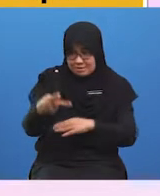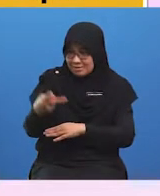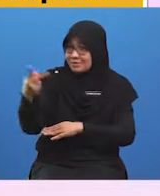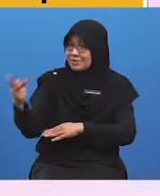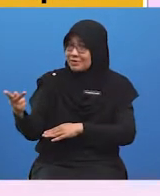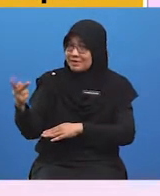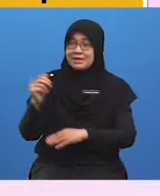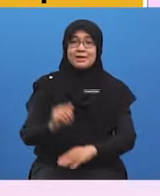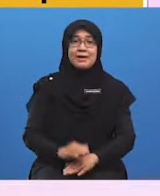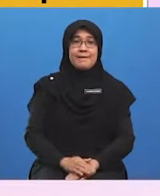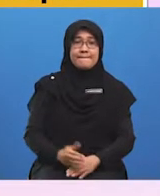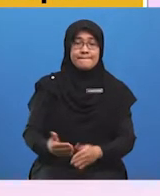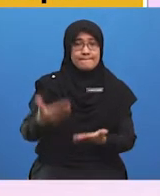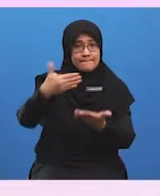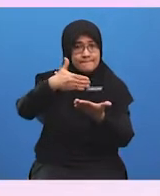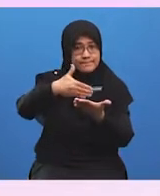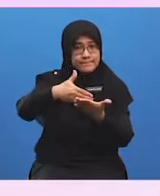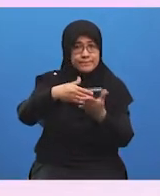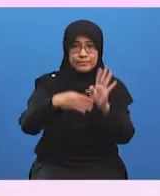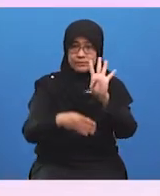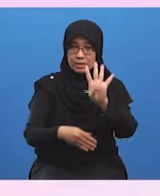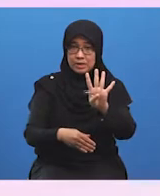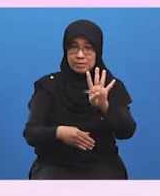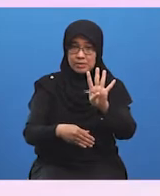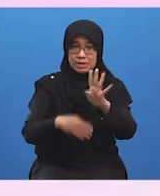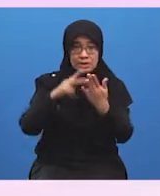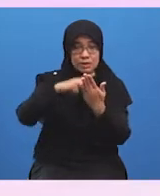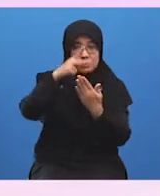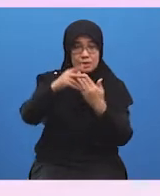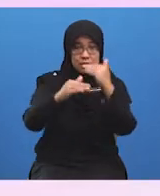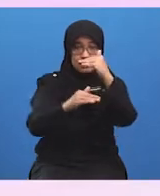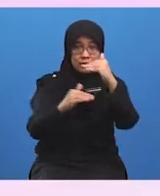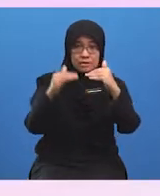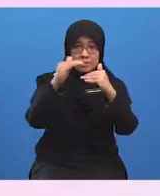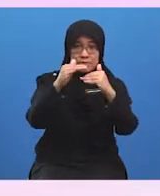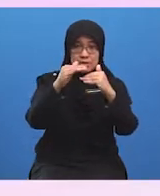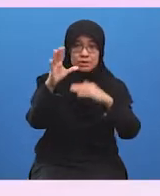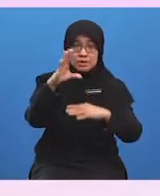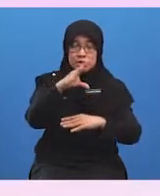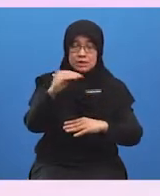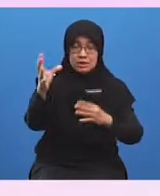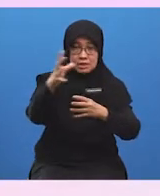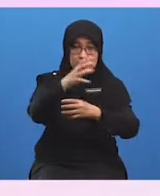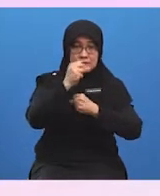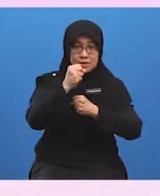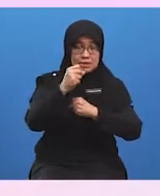Program keempat, Program Pembangunan dan Pembangunan Teknologi.